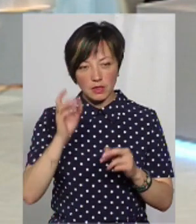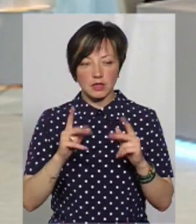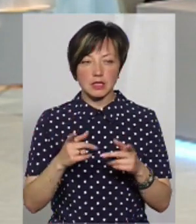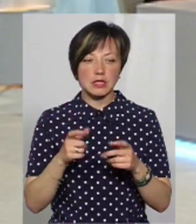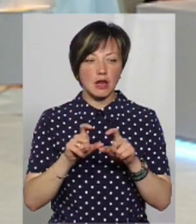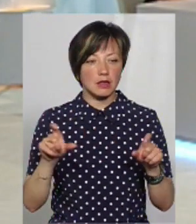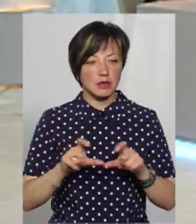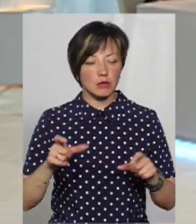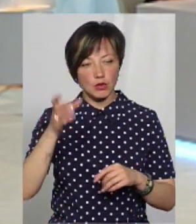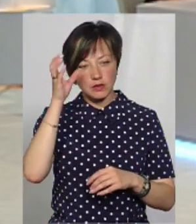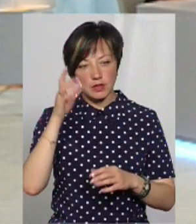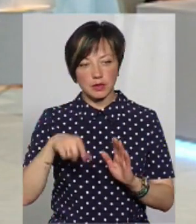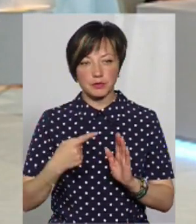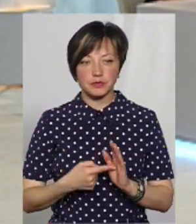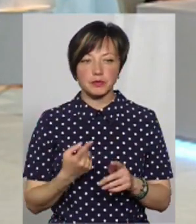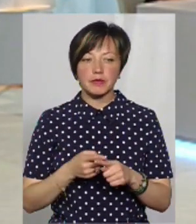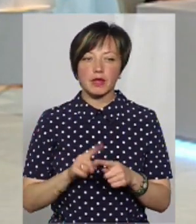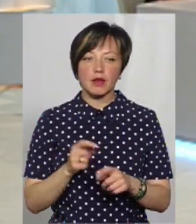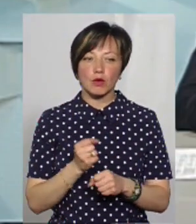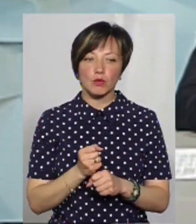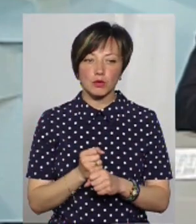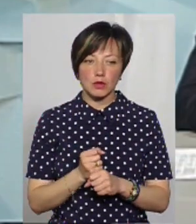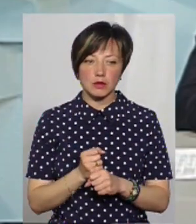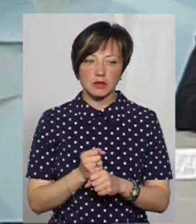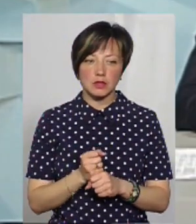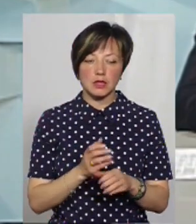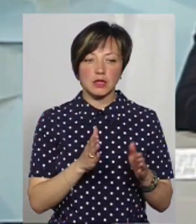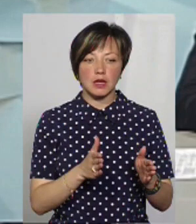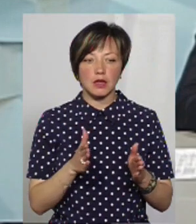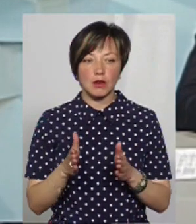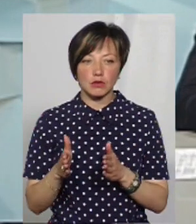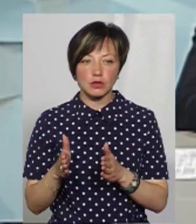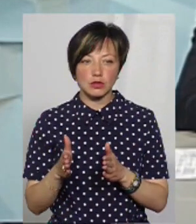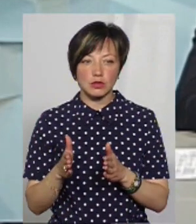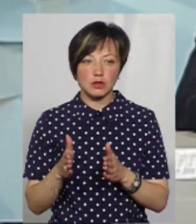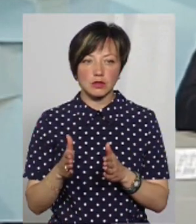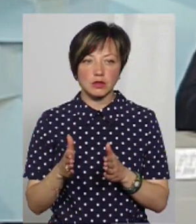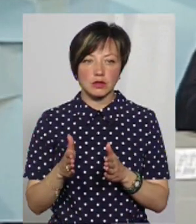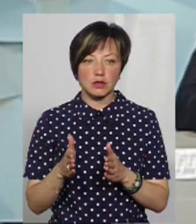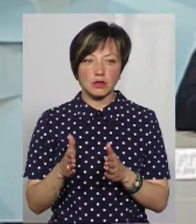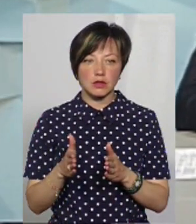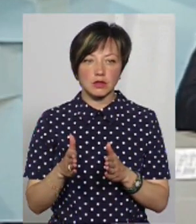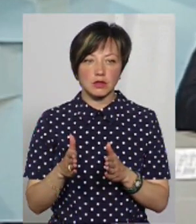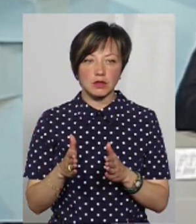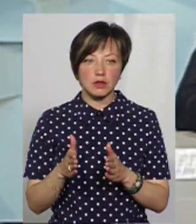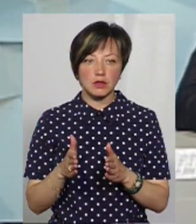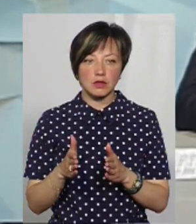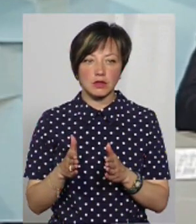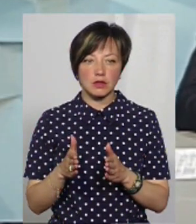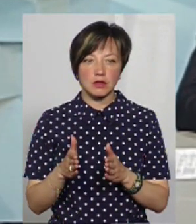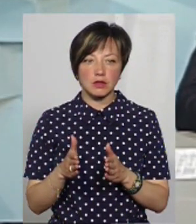освіти, з закладами освіти? Ця робота налагоджена. Тут тільки верхівка